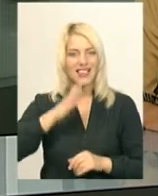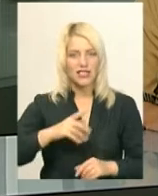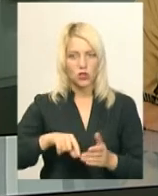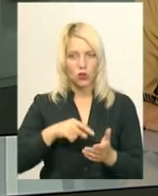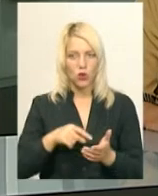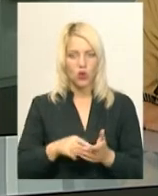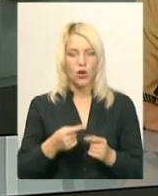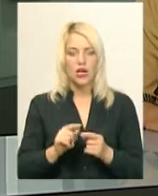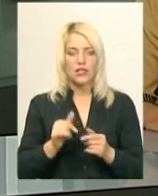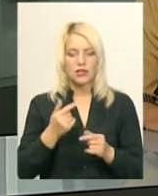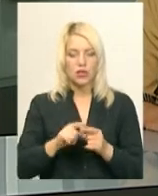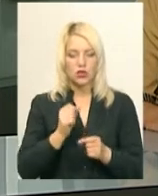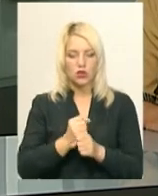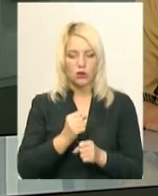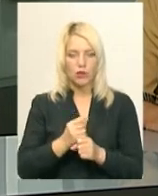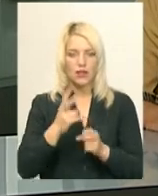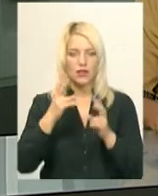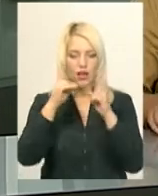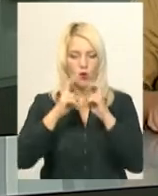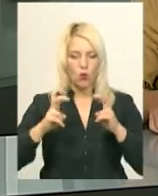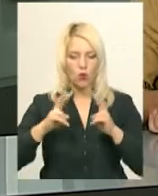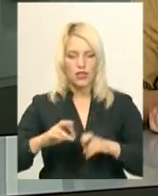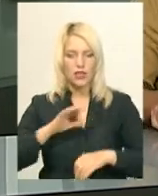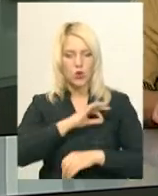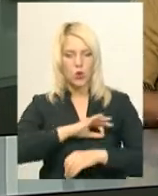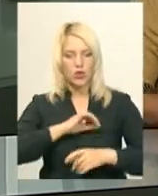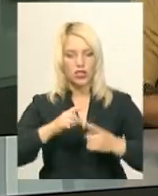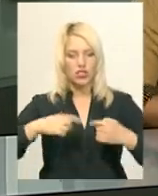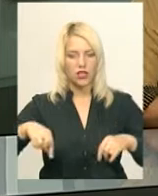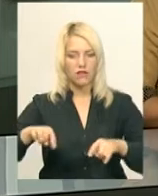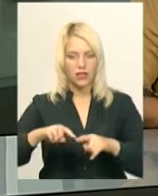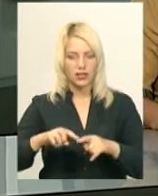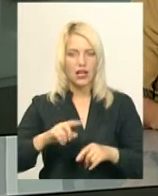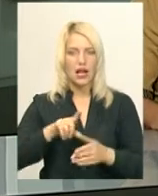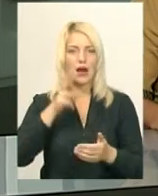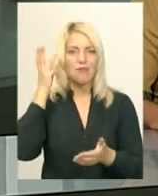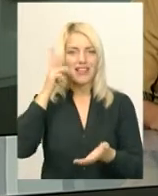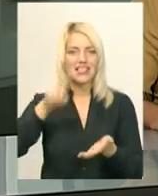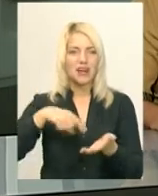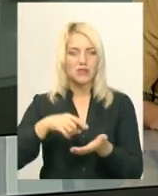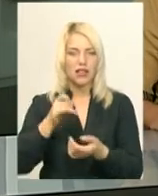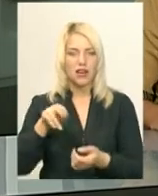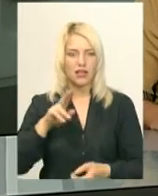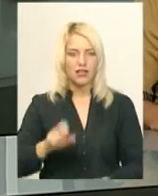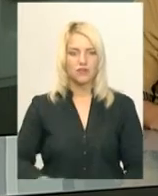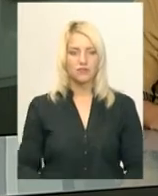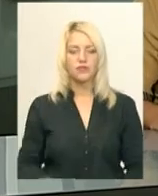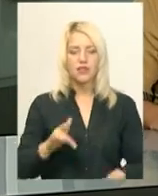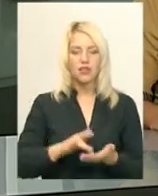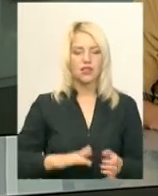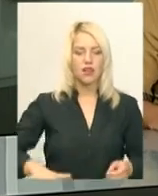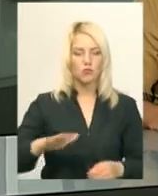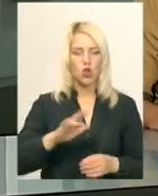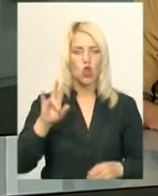транспорту і вчора відправило на розгляд юридичного відділу Хмельницької міської ради. Центральну площу селища Новоушиця